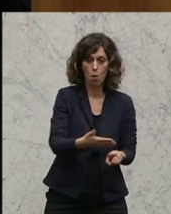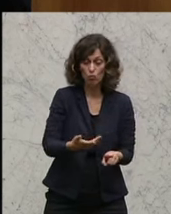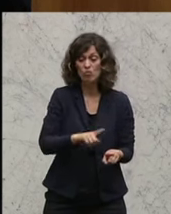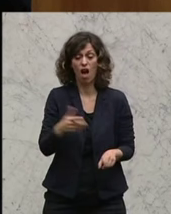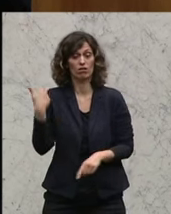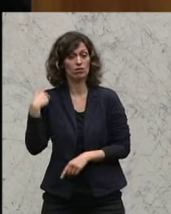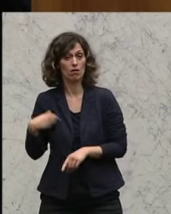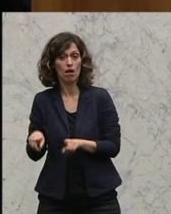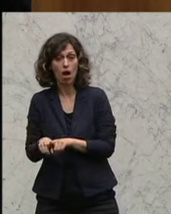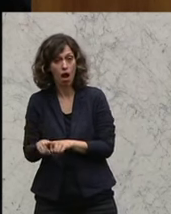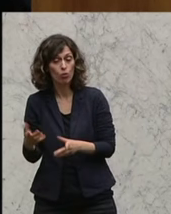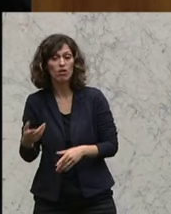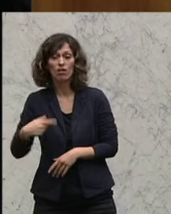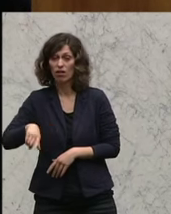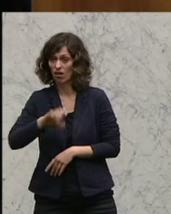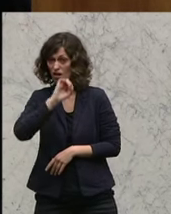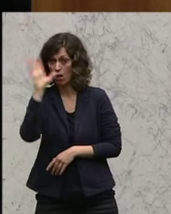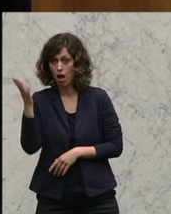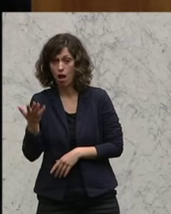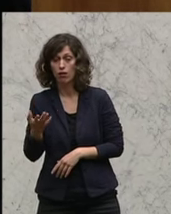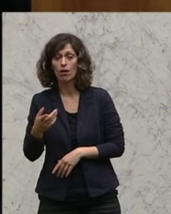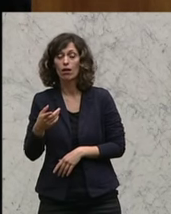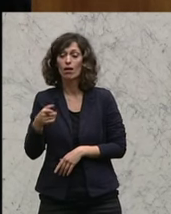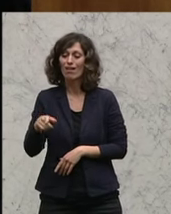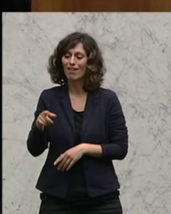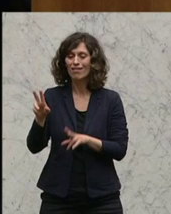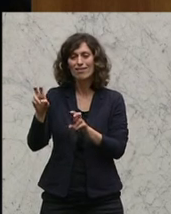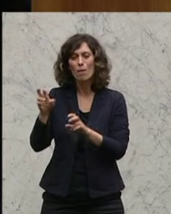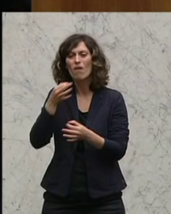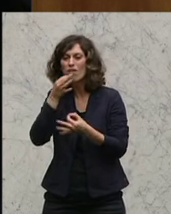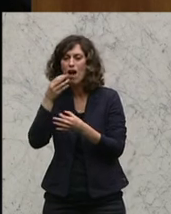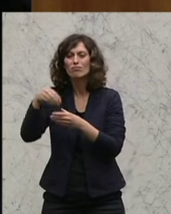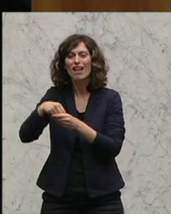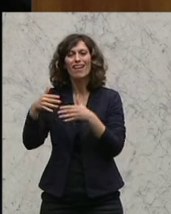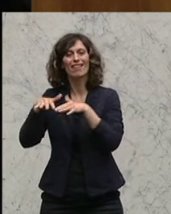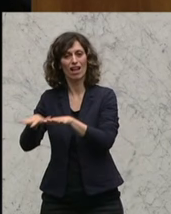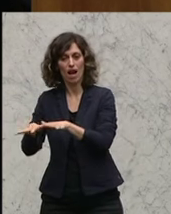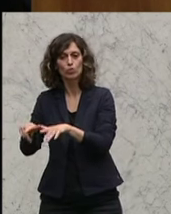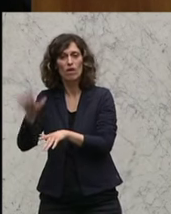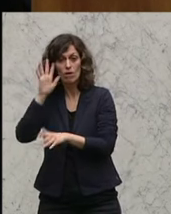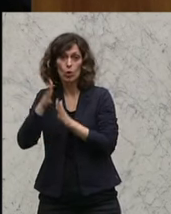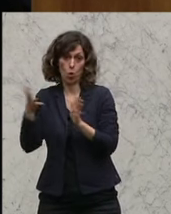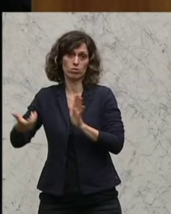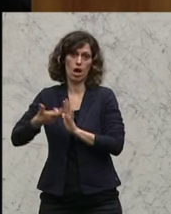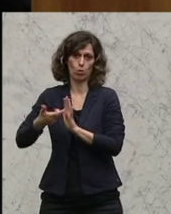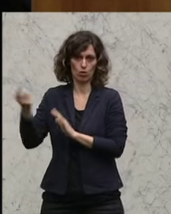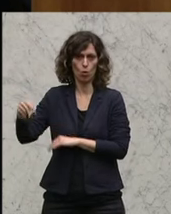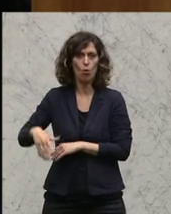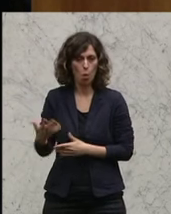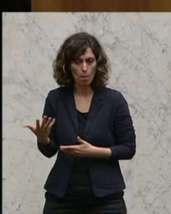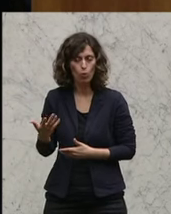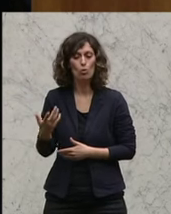Seite sollten wir uns klar sein, dass die Fragen der Integration uns fordern werden und dass wir auch jetzt schon